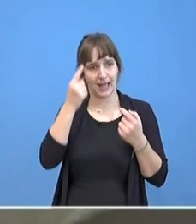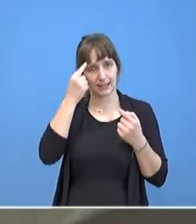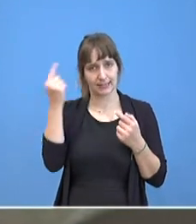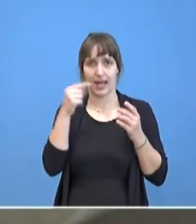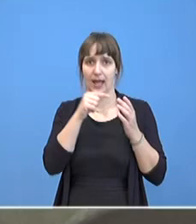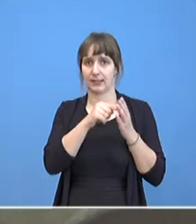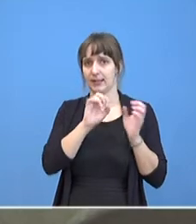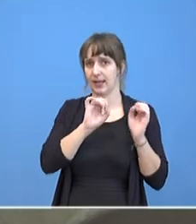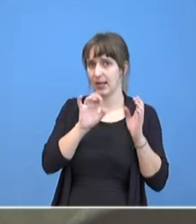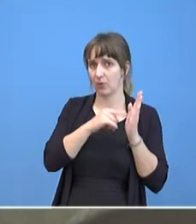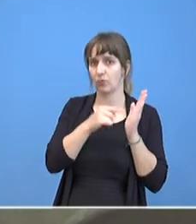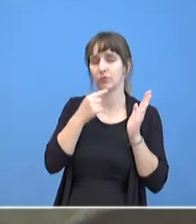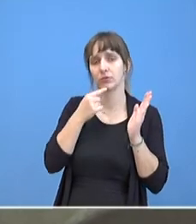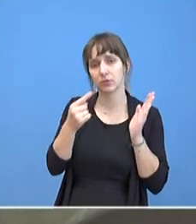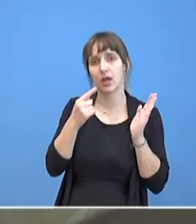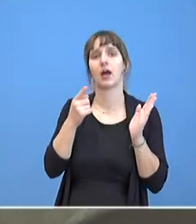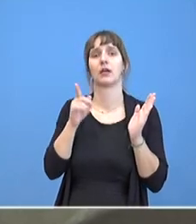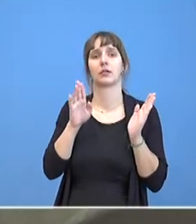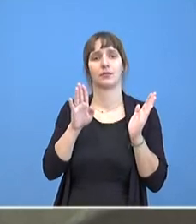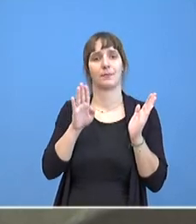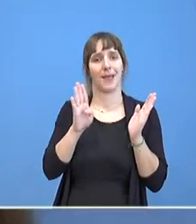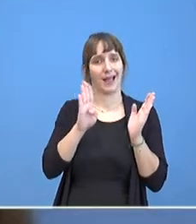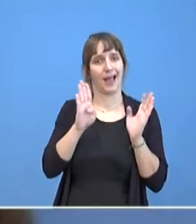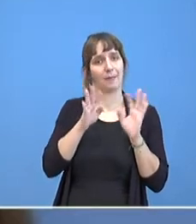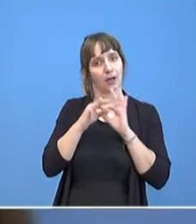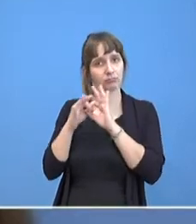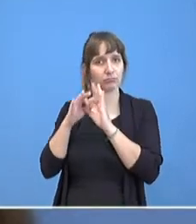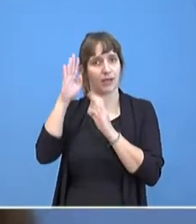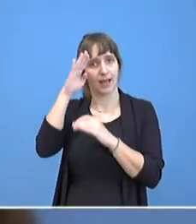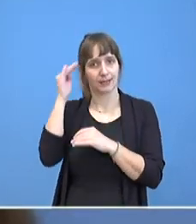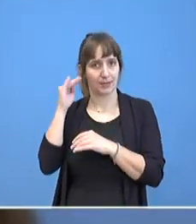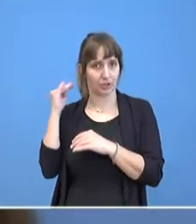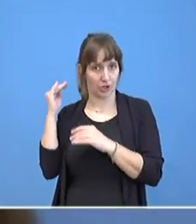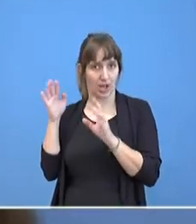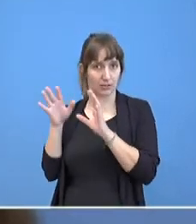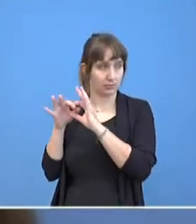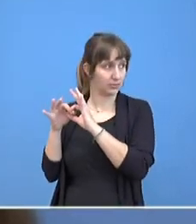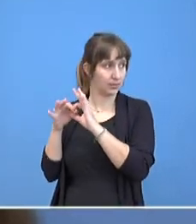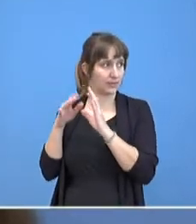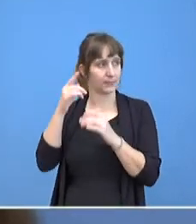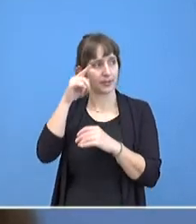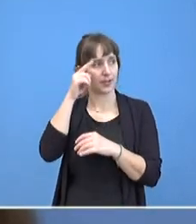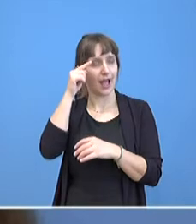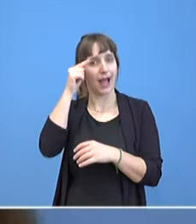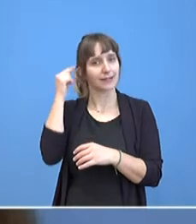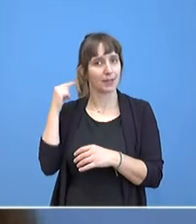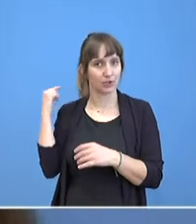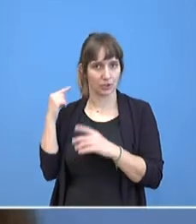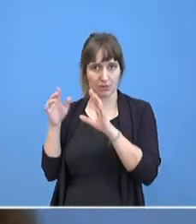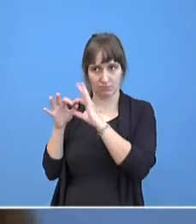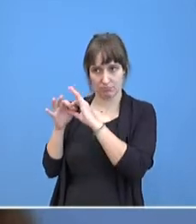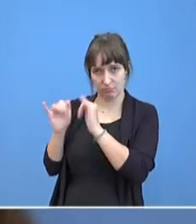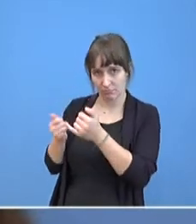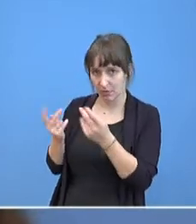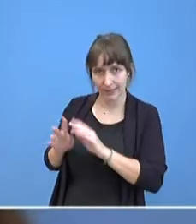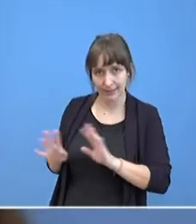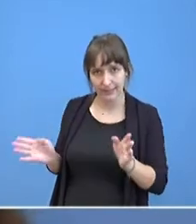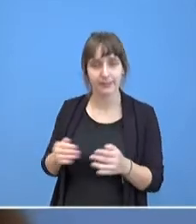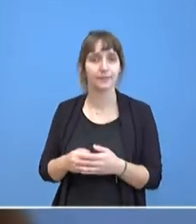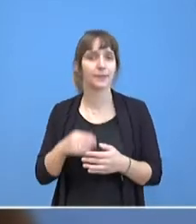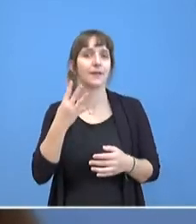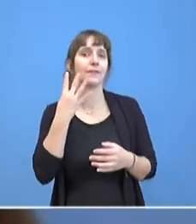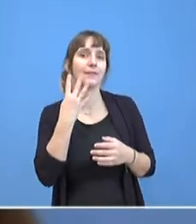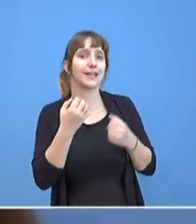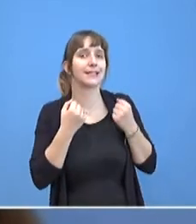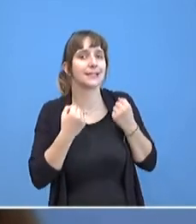dass Beckererbach zu Aserbaidschan gehört. Ich habe Ihnen eben erläutert, dass die Sicherheitsresolutionen, die vier Sicherheitsratsresolutionen von